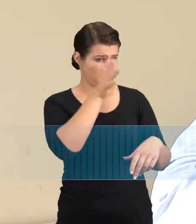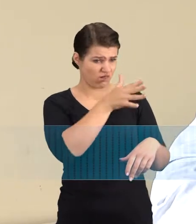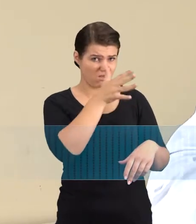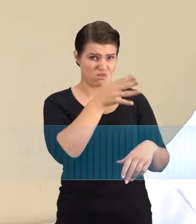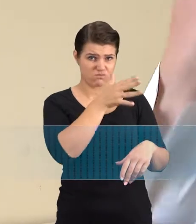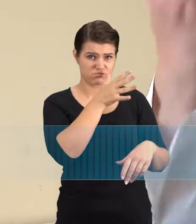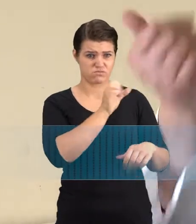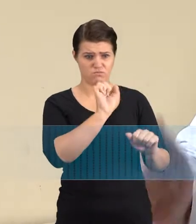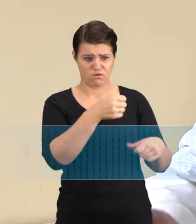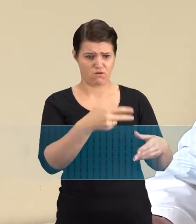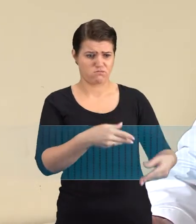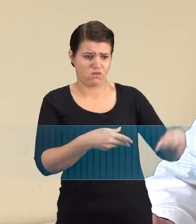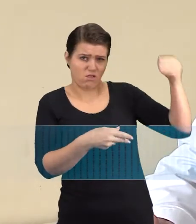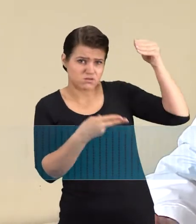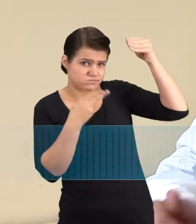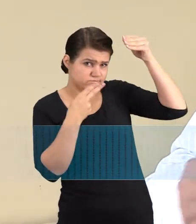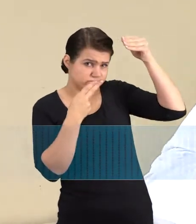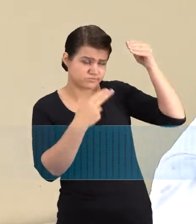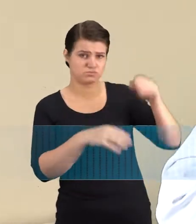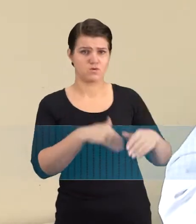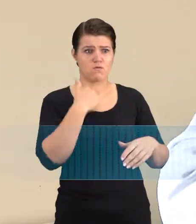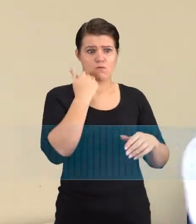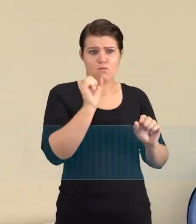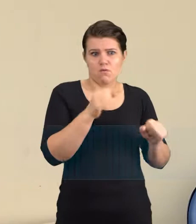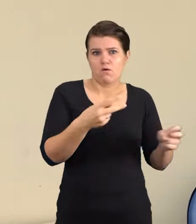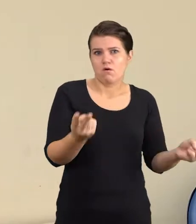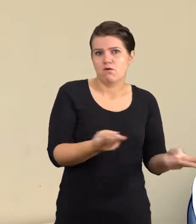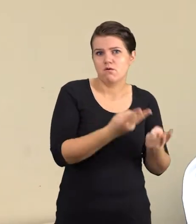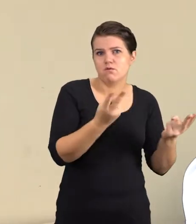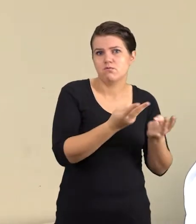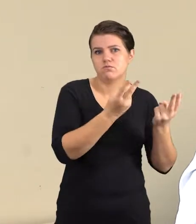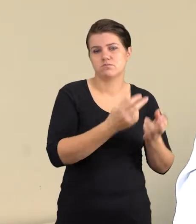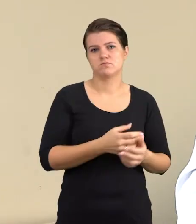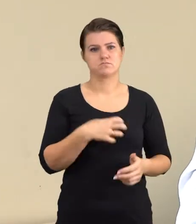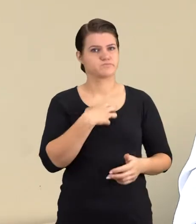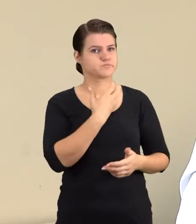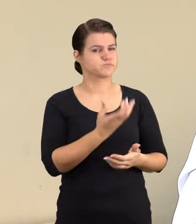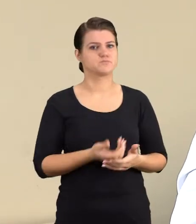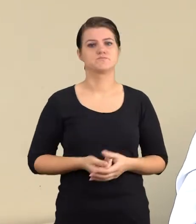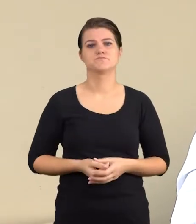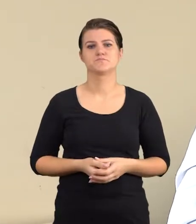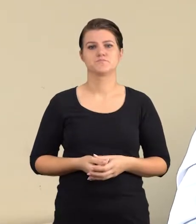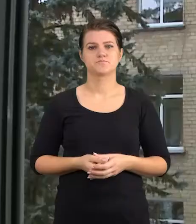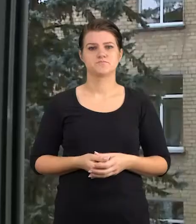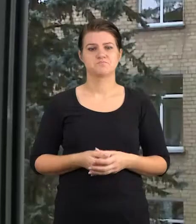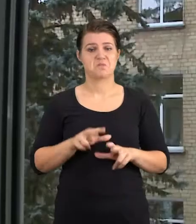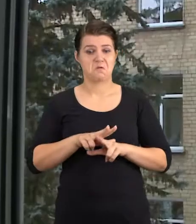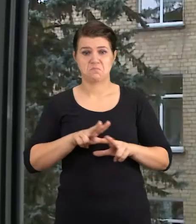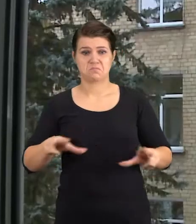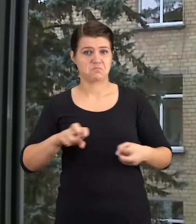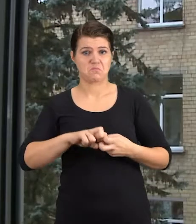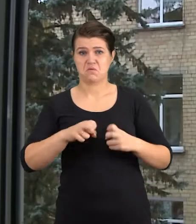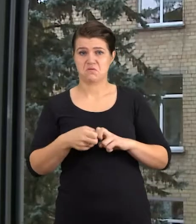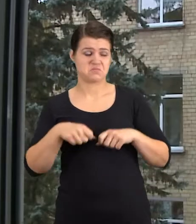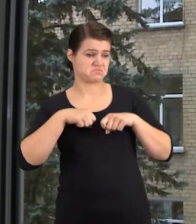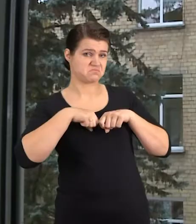Iš tikrųjų, kaip jiems suveiks į palatą ir į fortkę. Nu, aš nežinau. Ministerija